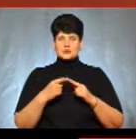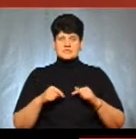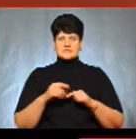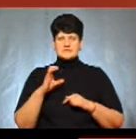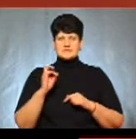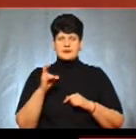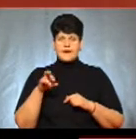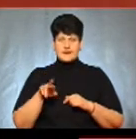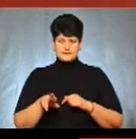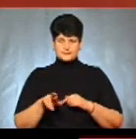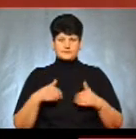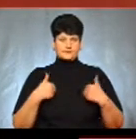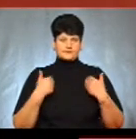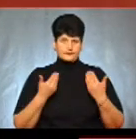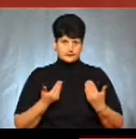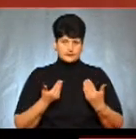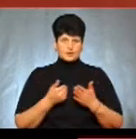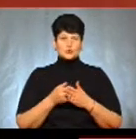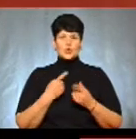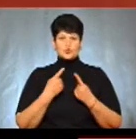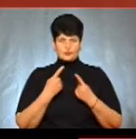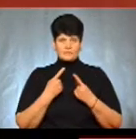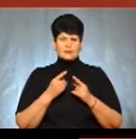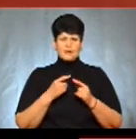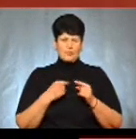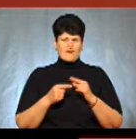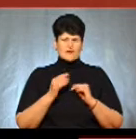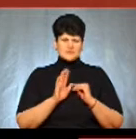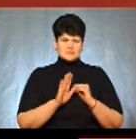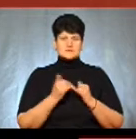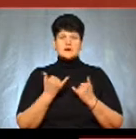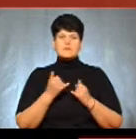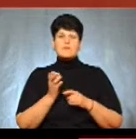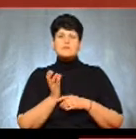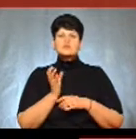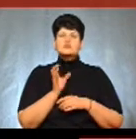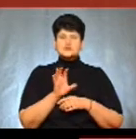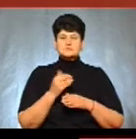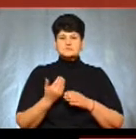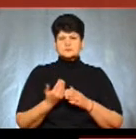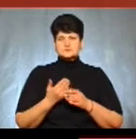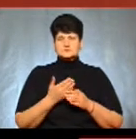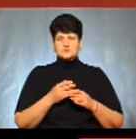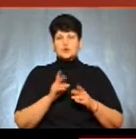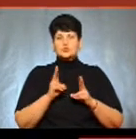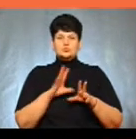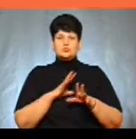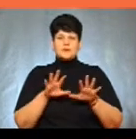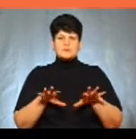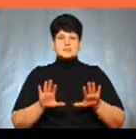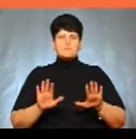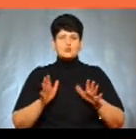вас! Доброго дня! До розмови ми повернемо за мить, а зараз пропоную переглянути сюжет моїх колег, які були на місці події.